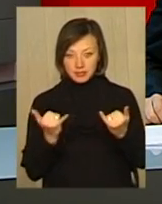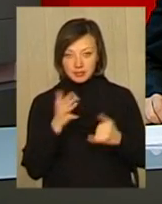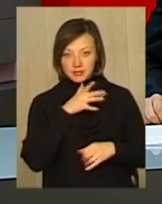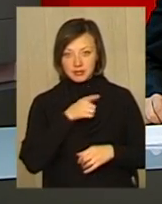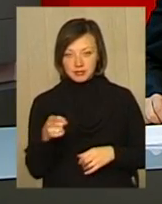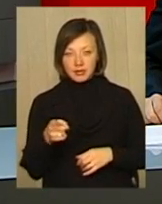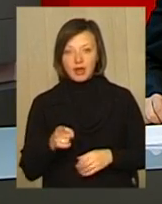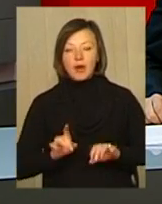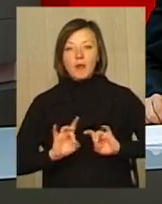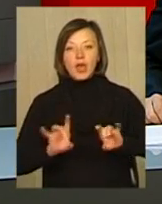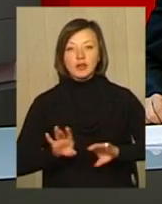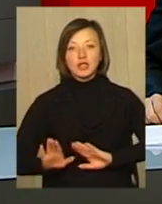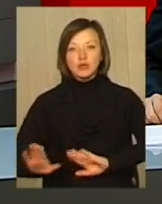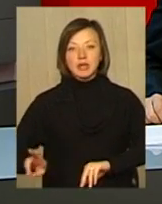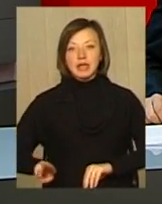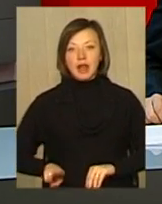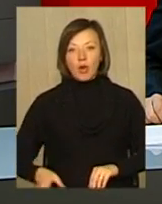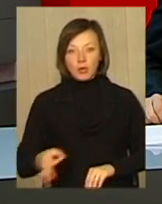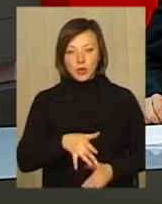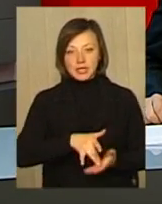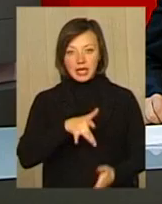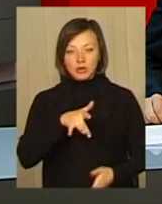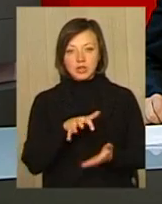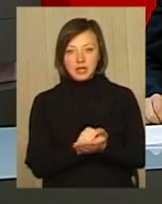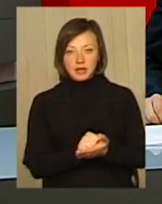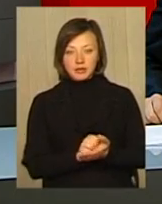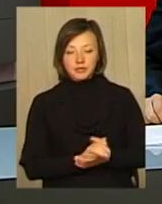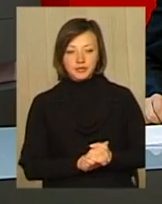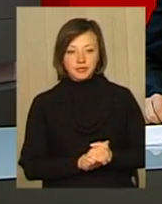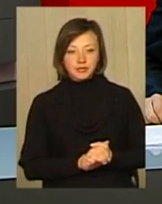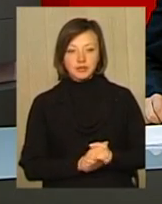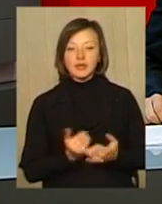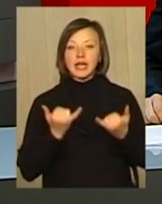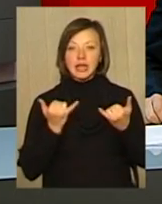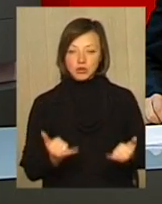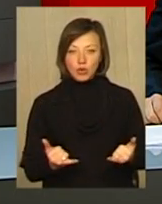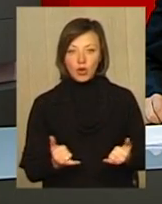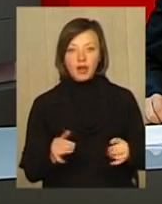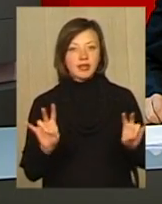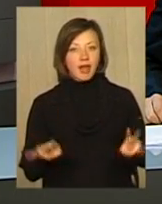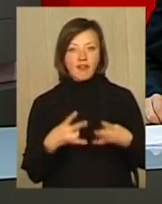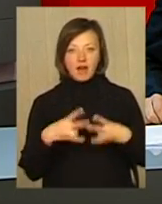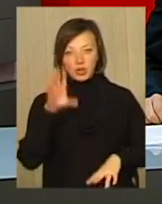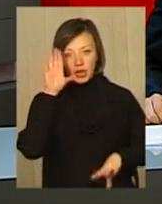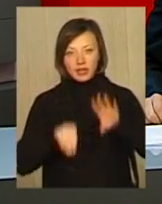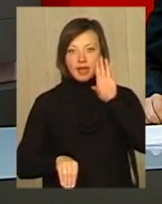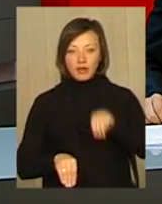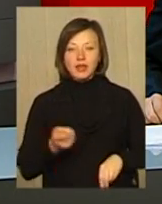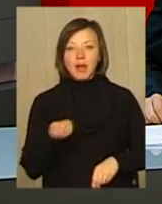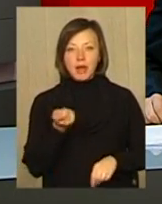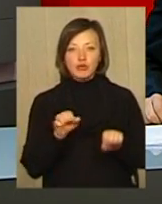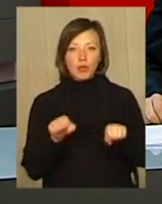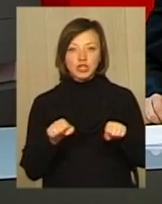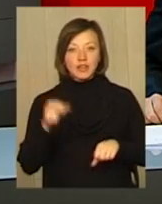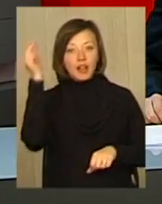пояснює заступник директора Хмельницького обласного центру зайнятості Ольга Пушкар. А для цього, каже, не варто нехтувати хоч найменшою